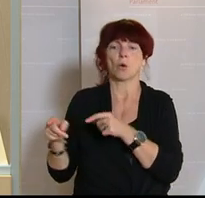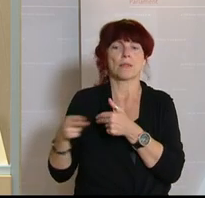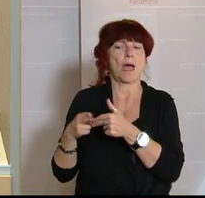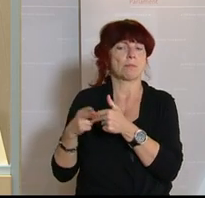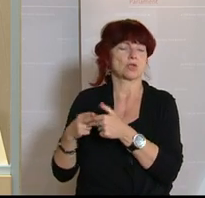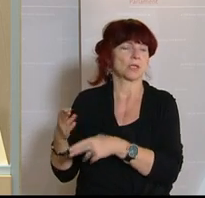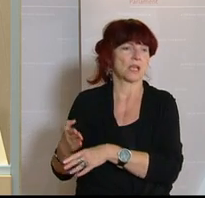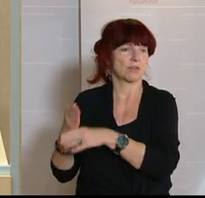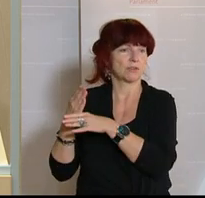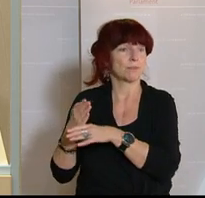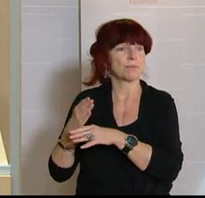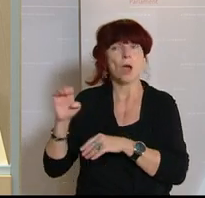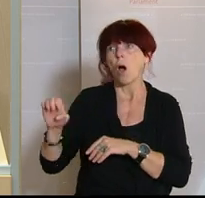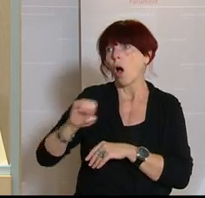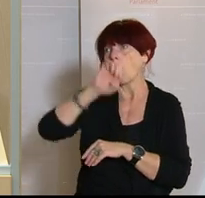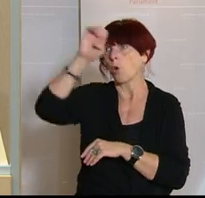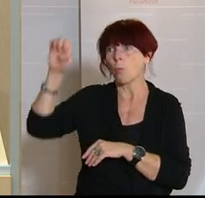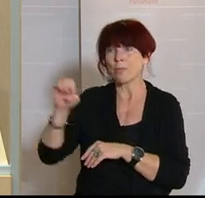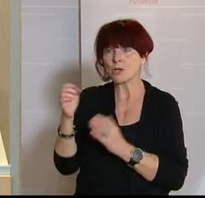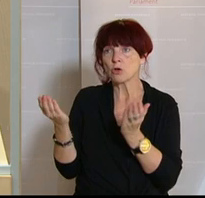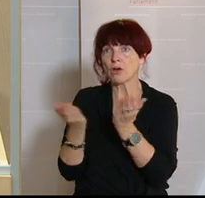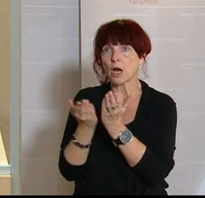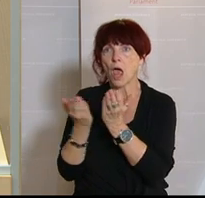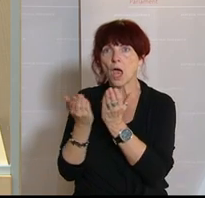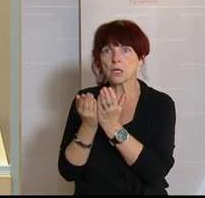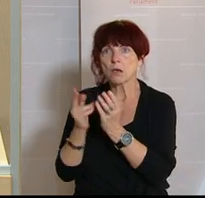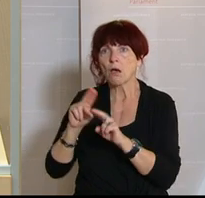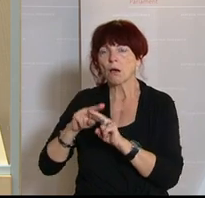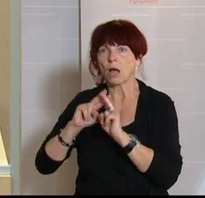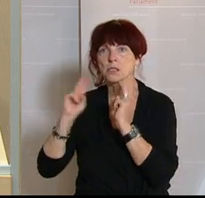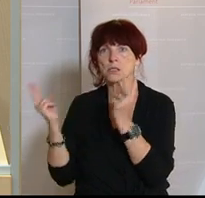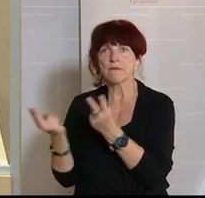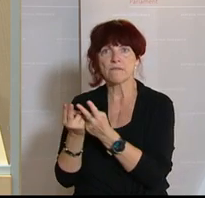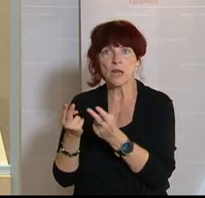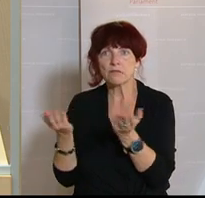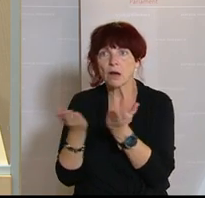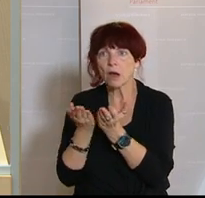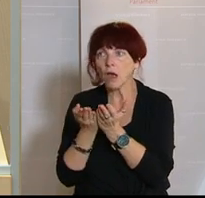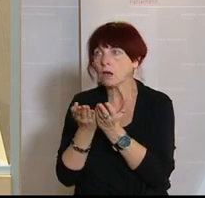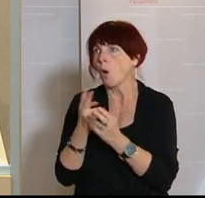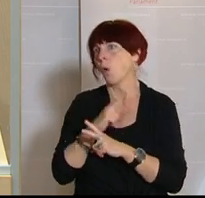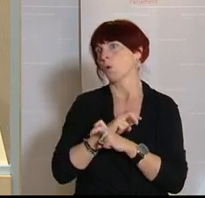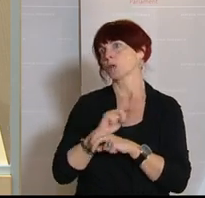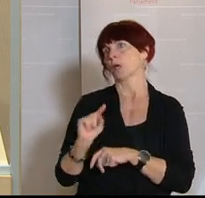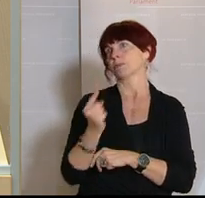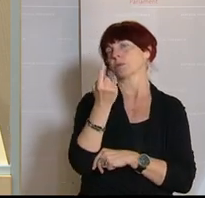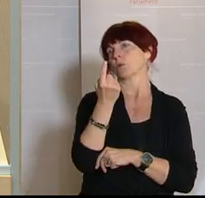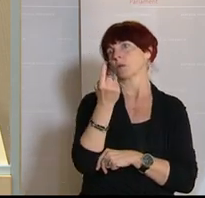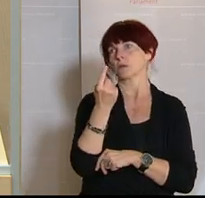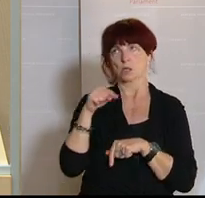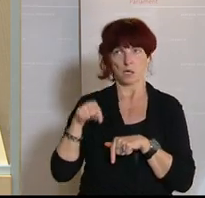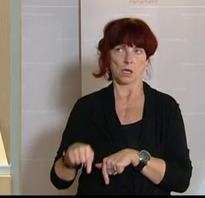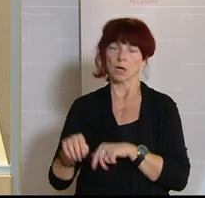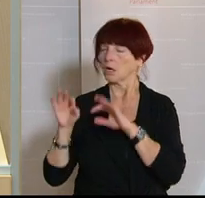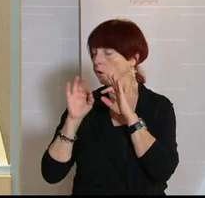Im europäischen und auch im weltweiten Vergleich ist das einzigartig und wir haben das in Österreich sehr gut gelebt,